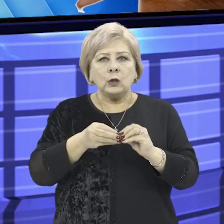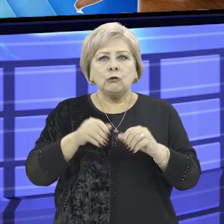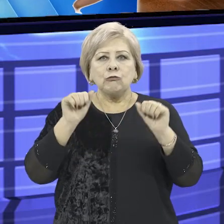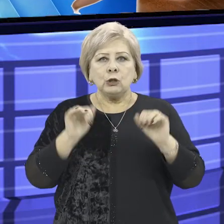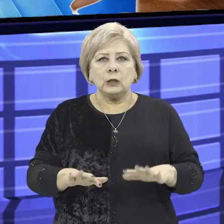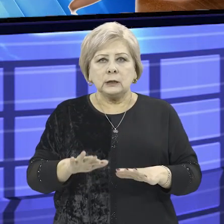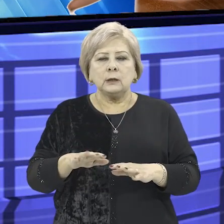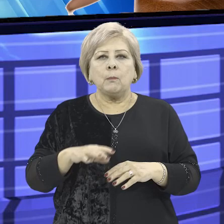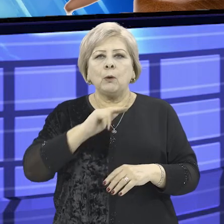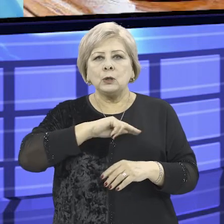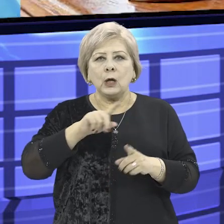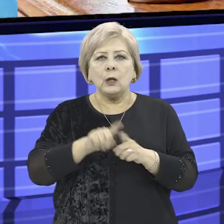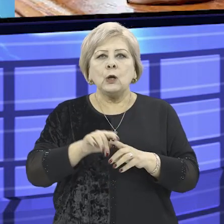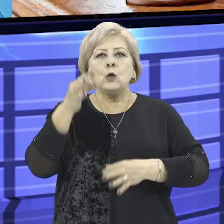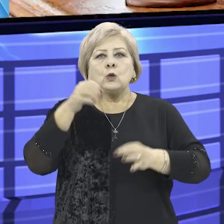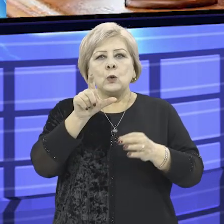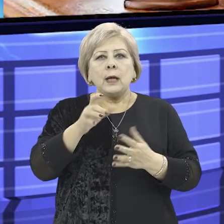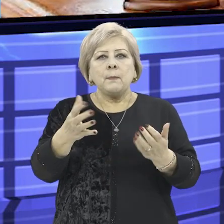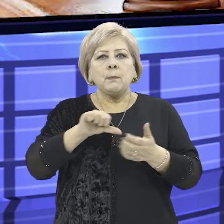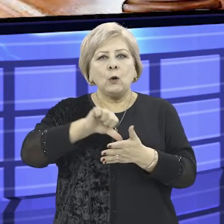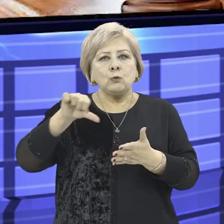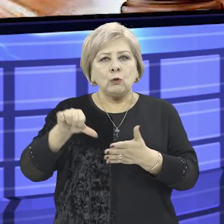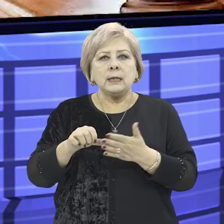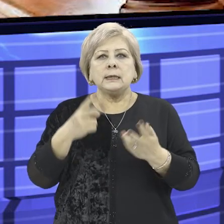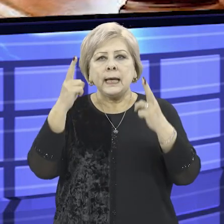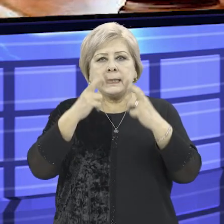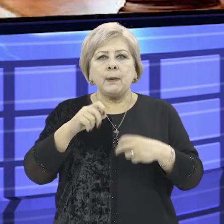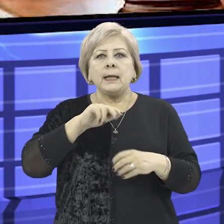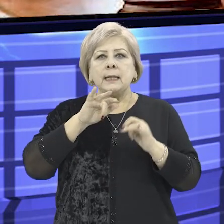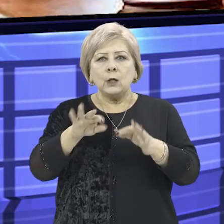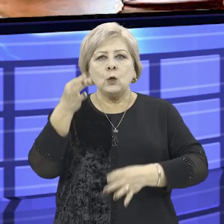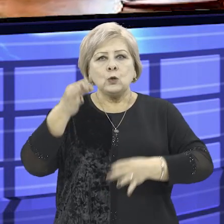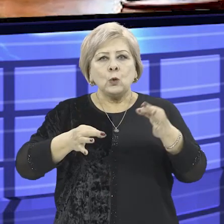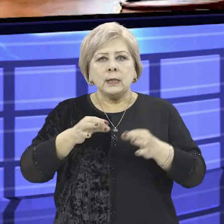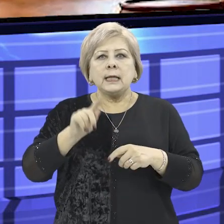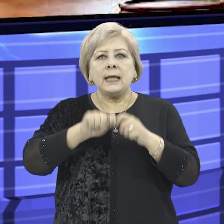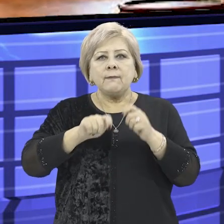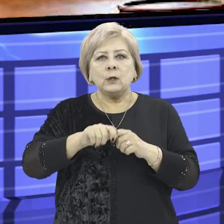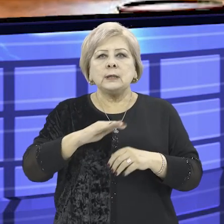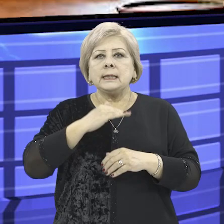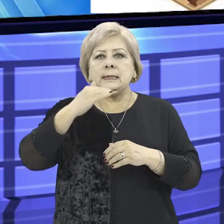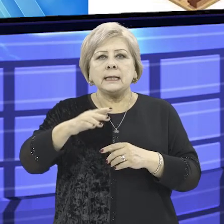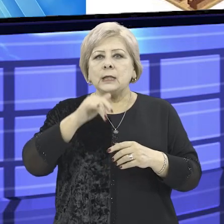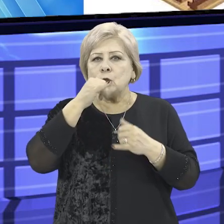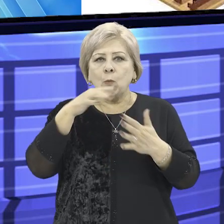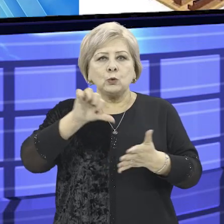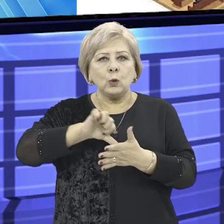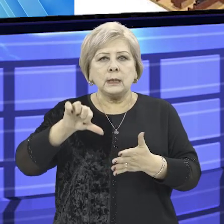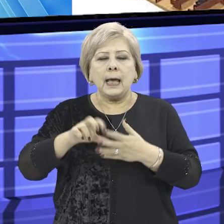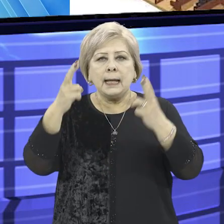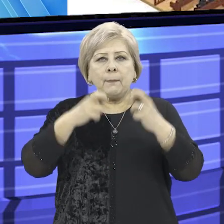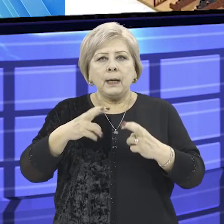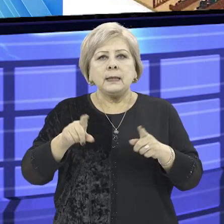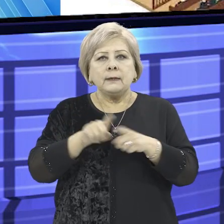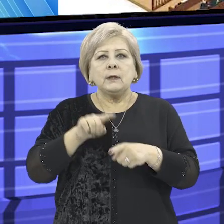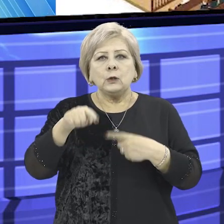окончательного решения по делу. Судья, принимавший участие в рассмотрении дела в суде ревизионной инстанции не может участвовать